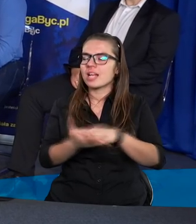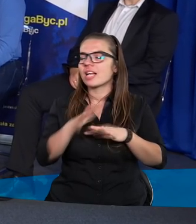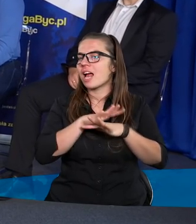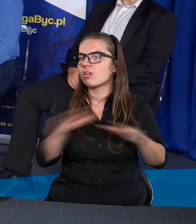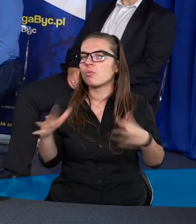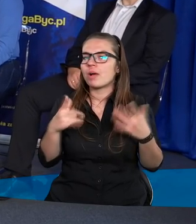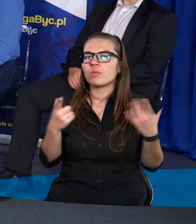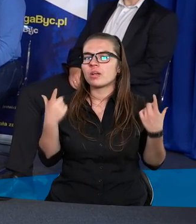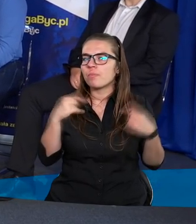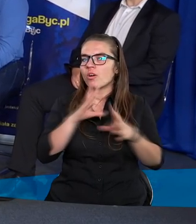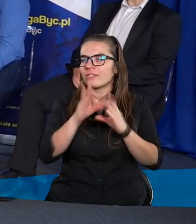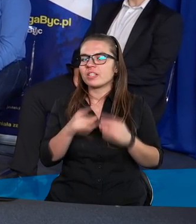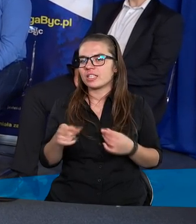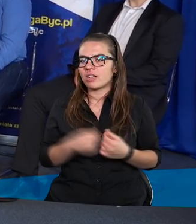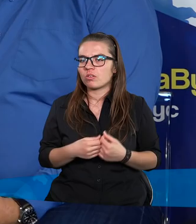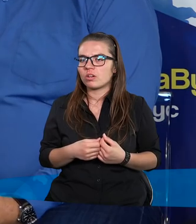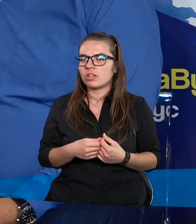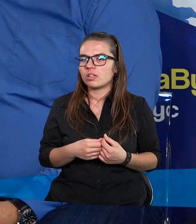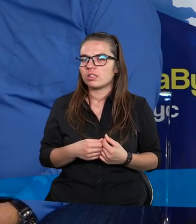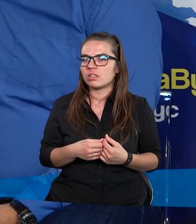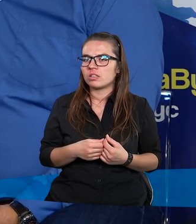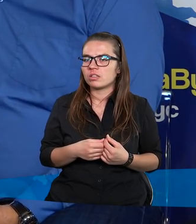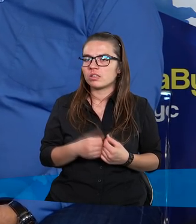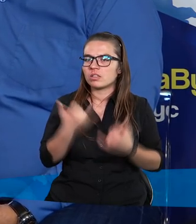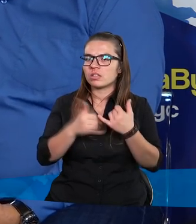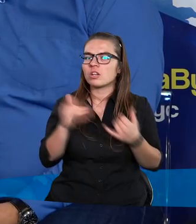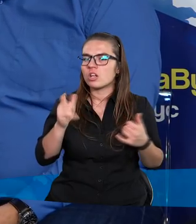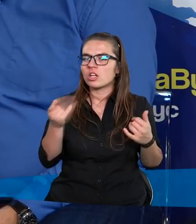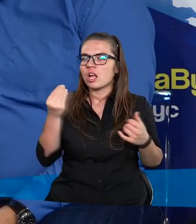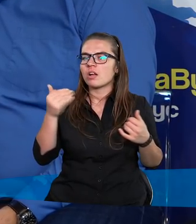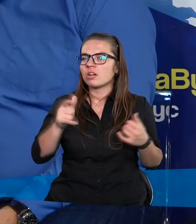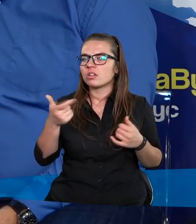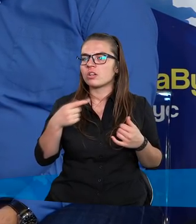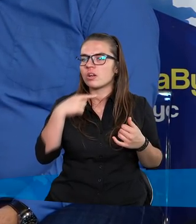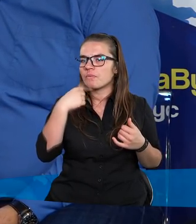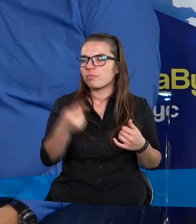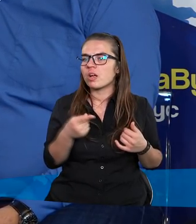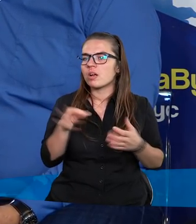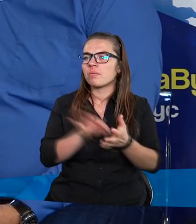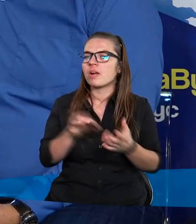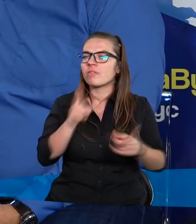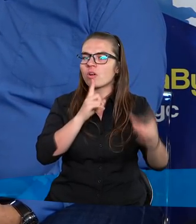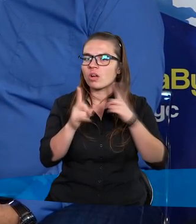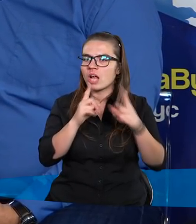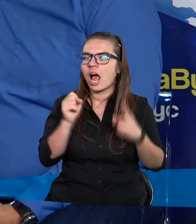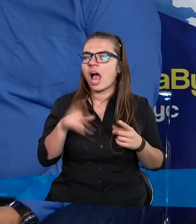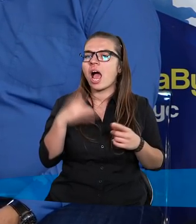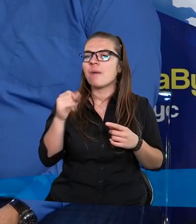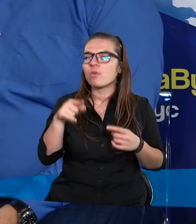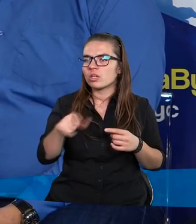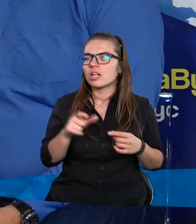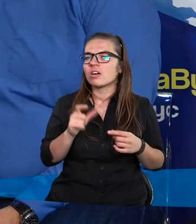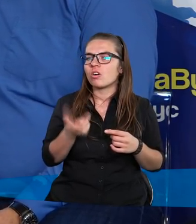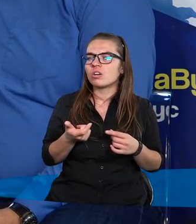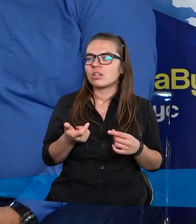zupełnie perspektywę. Jeżeli jeszcze mogę, bo tak sobie przypomniałem, kiedyś miałem pewną rozmowę a propos tego, co